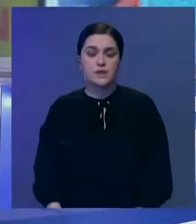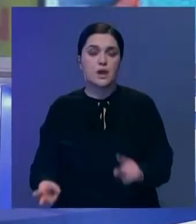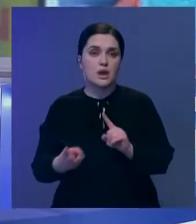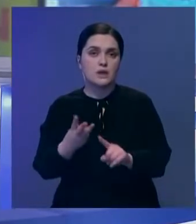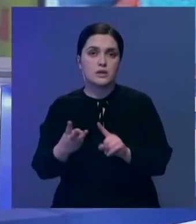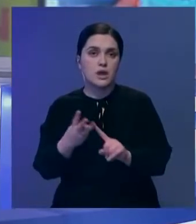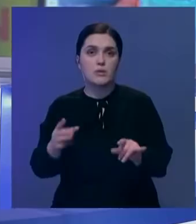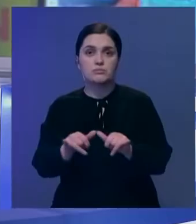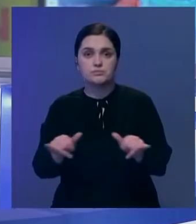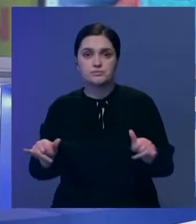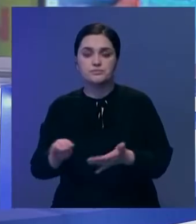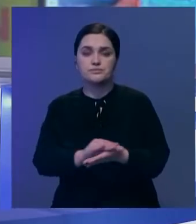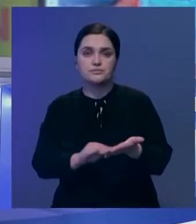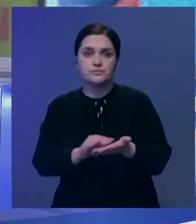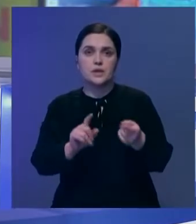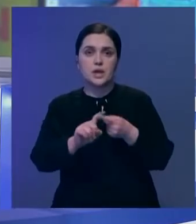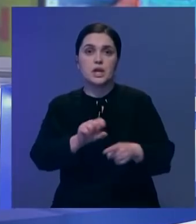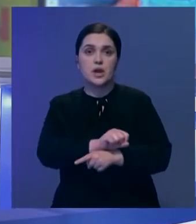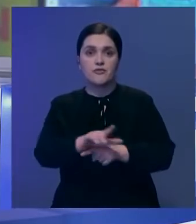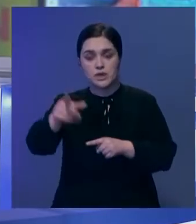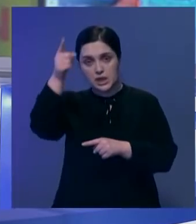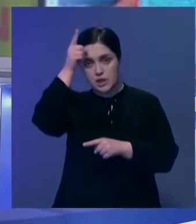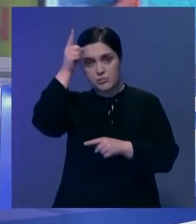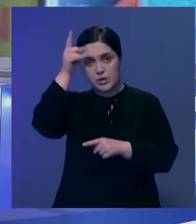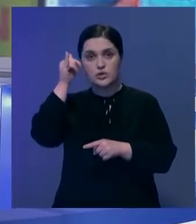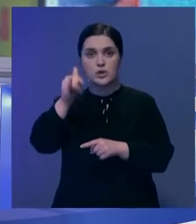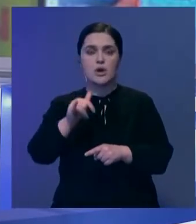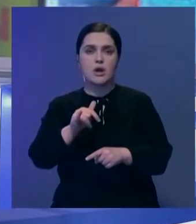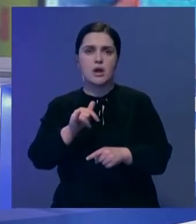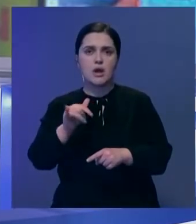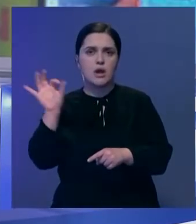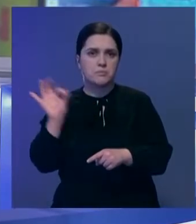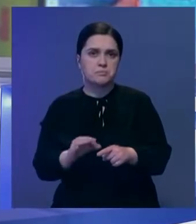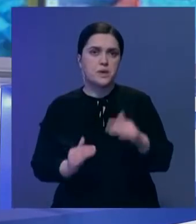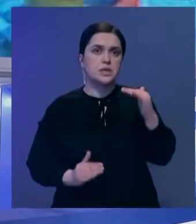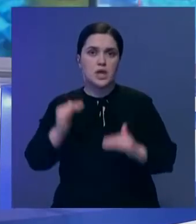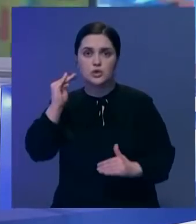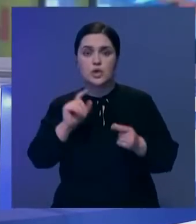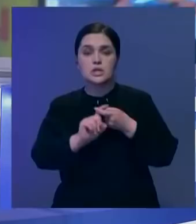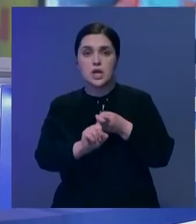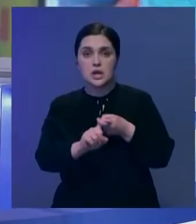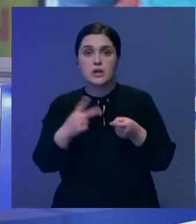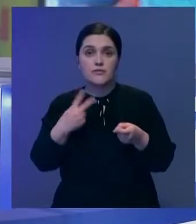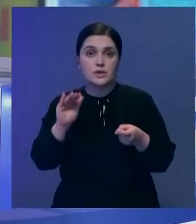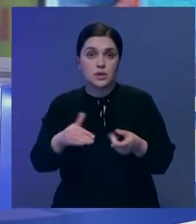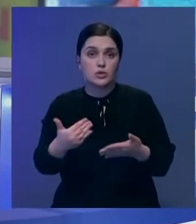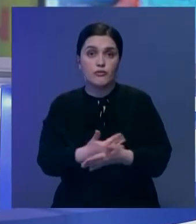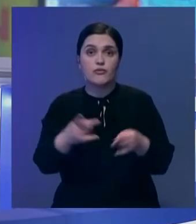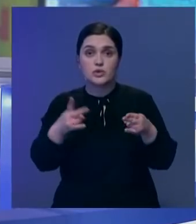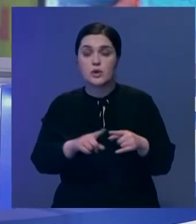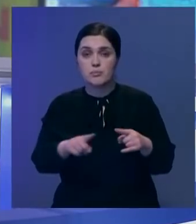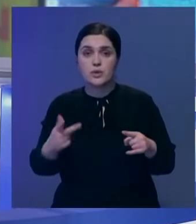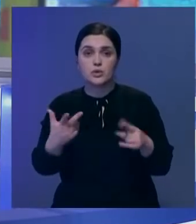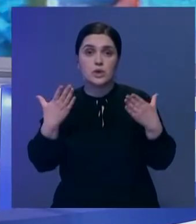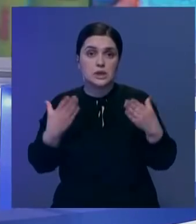Третья волна коронавируса ударила по Германии. стране резкий скачок заражений. Выше 20 тысяч новых случаев на протяжении